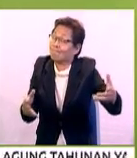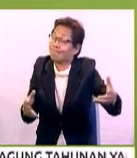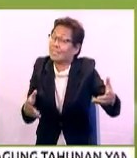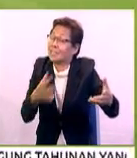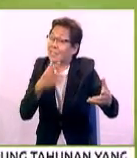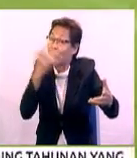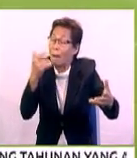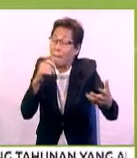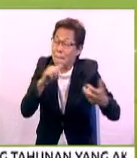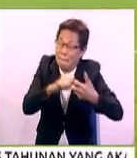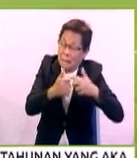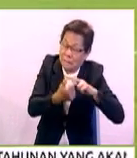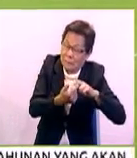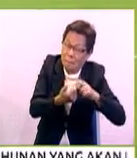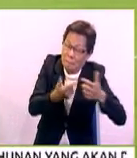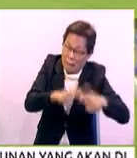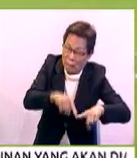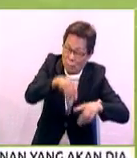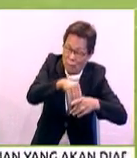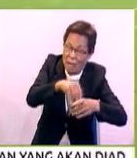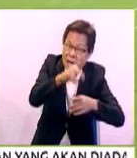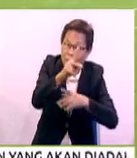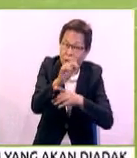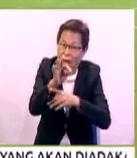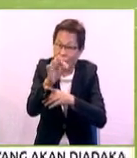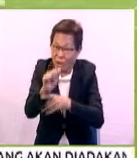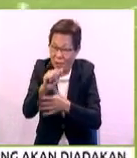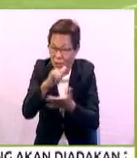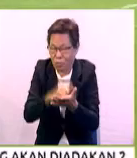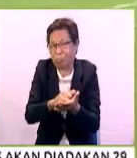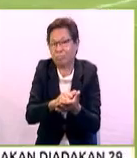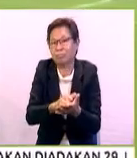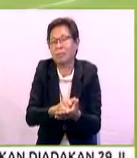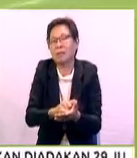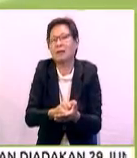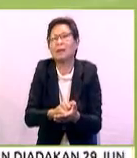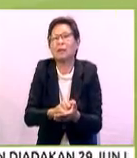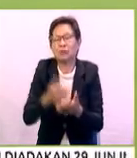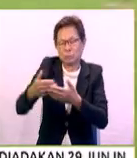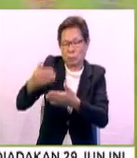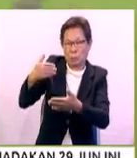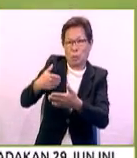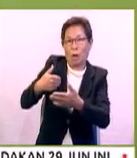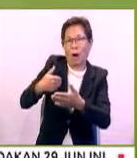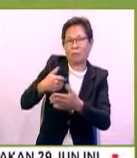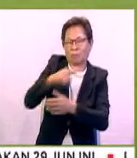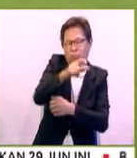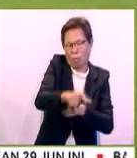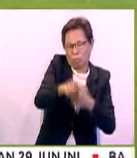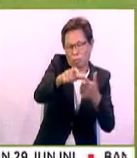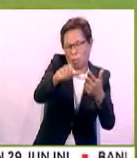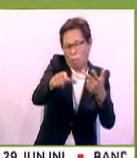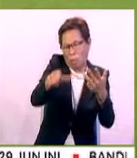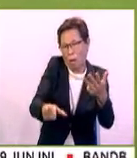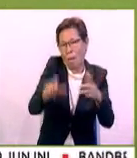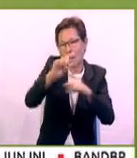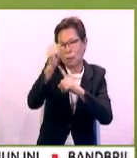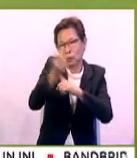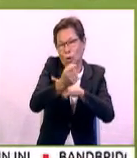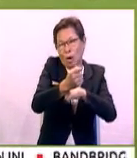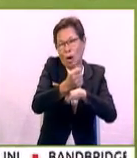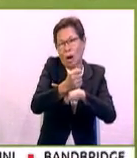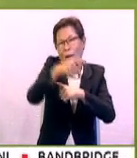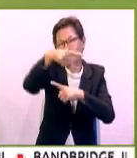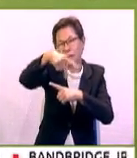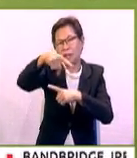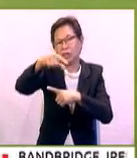susulan kemelut dalaman yang berlaku dalam persatuan berkenaan. Bifahamkan sebelum ini beberapa pihak termasuk persatuan bola sepak jajahan